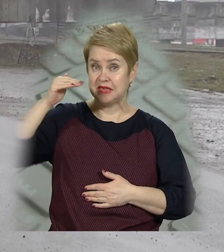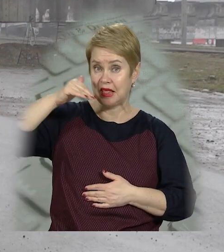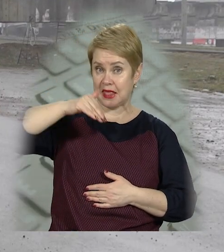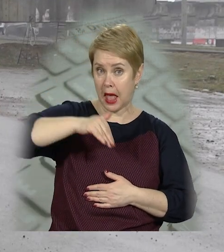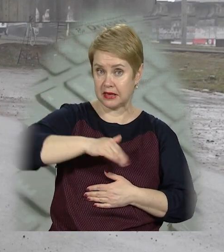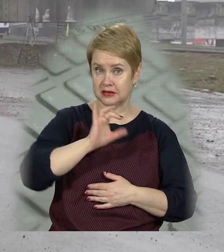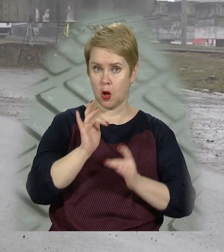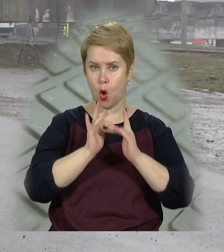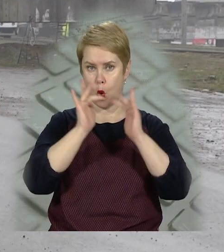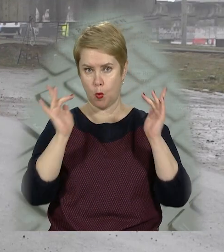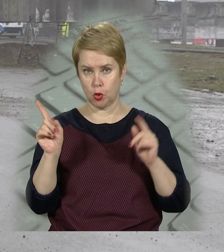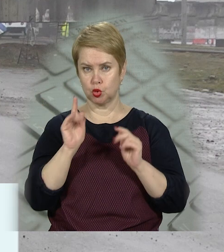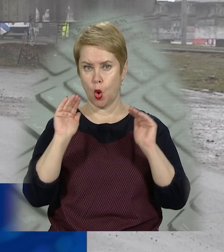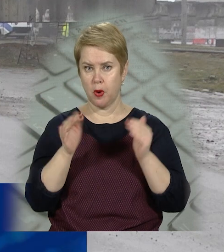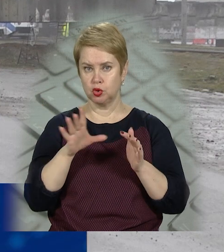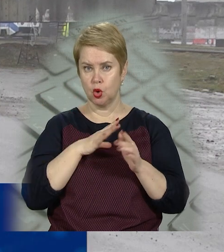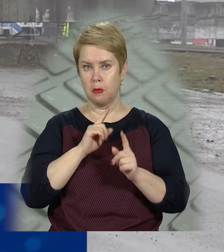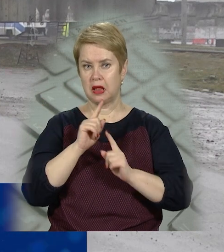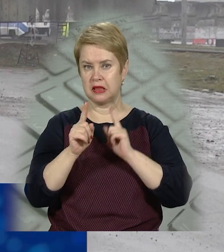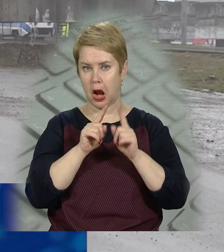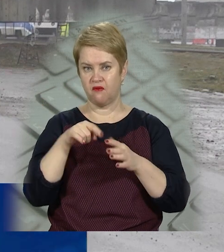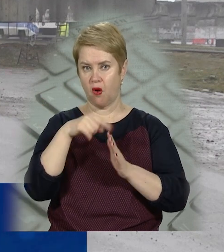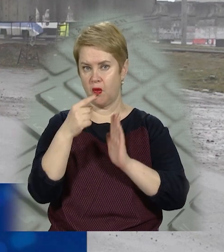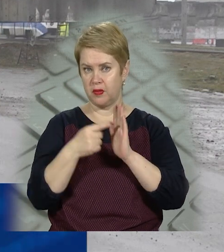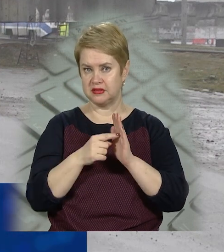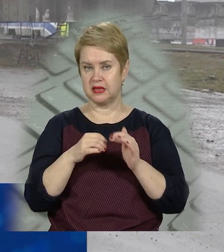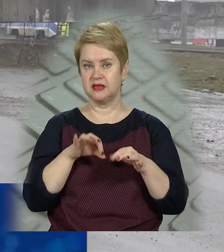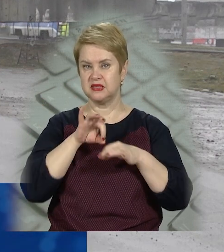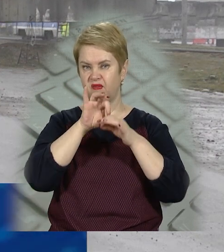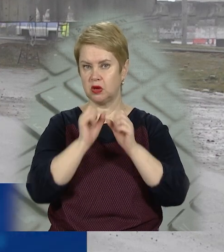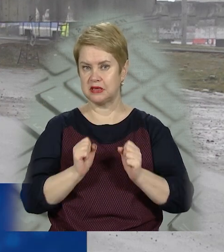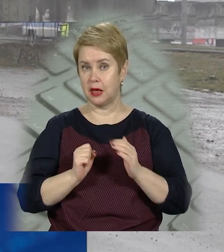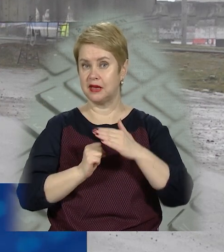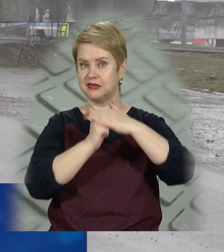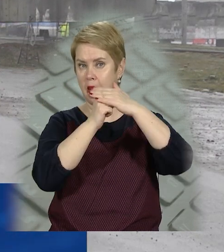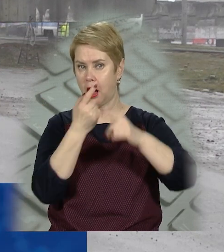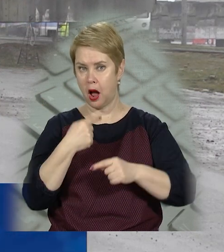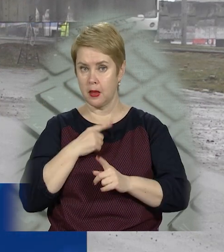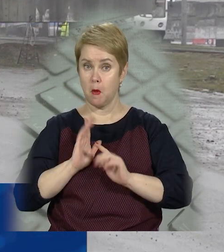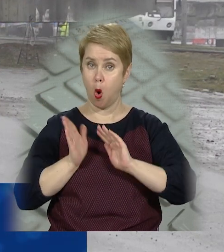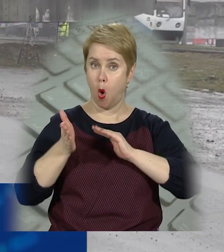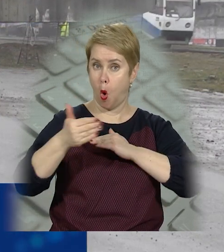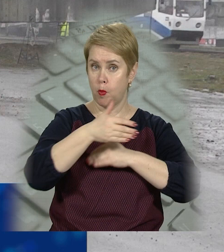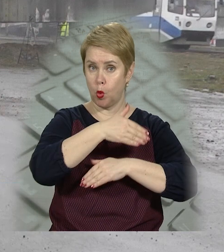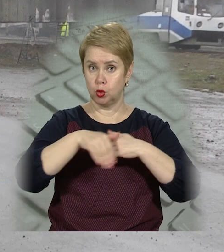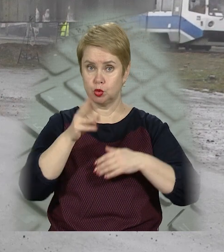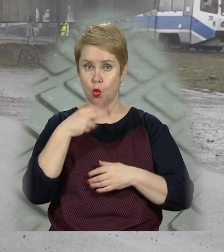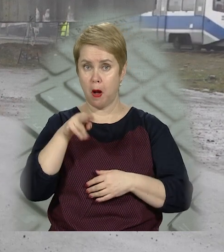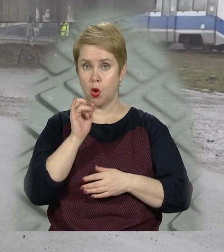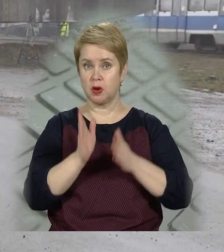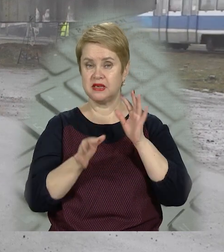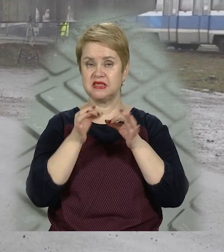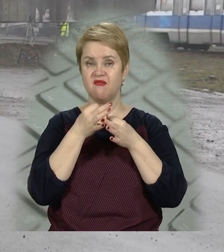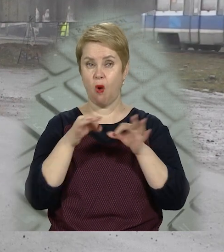З'їзд з мосту і щоб менше було трафіку містом – зводиться естакада. Завдяки їй ми об'їдемо вулицю Маяковського та